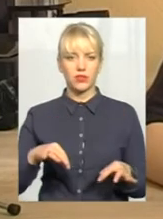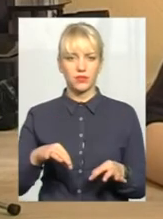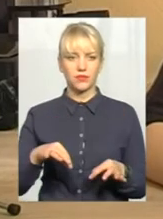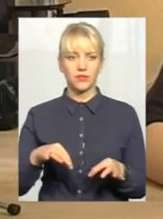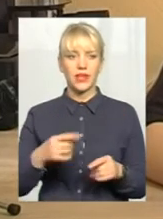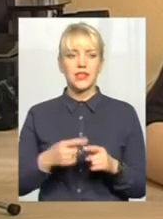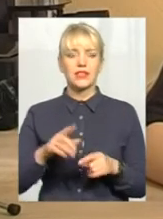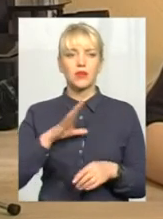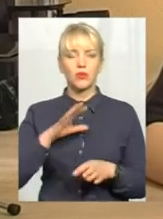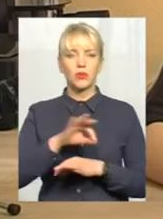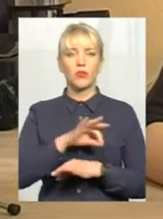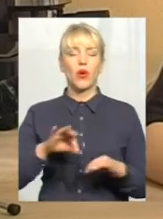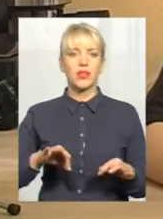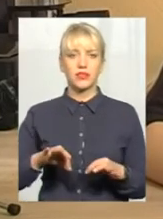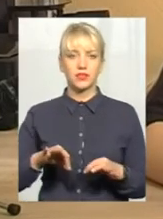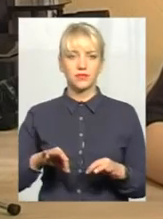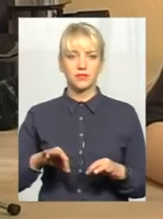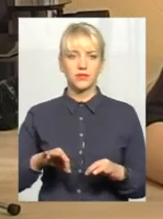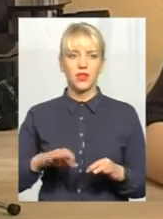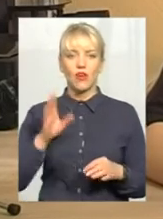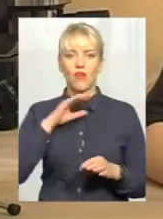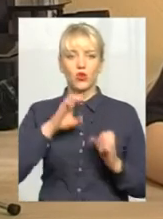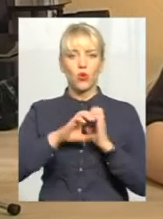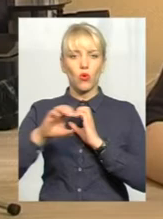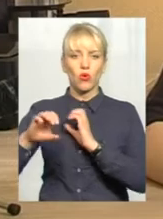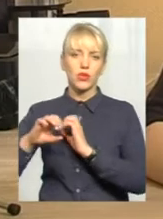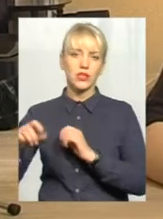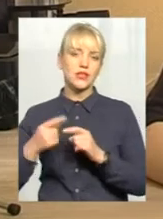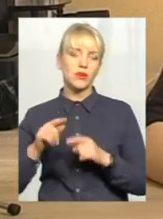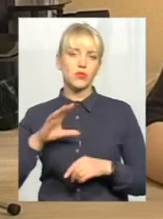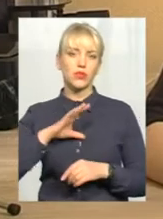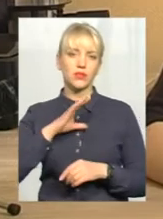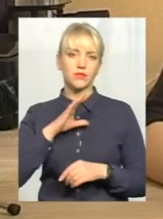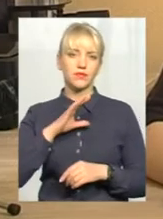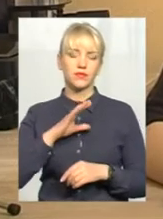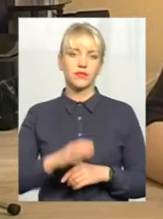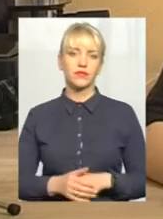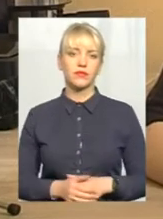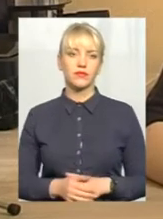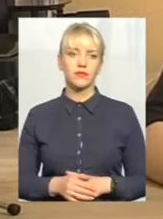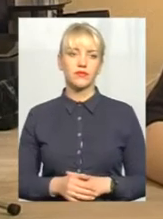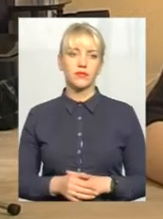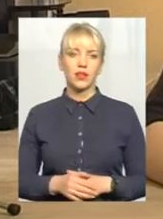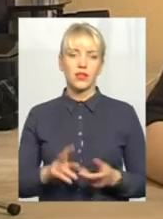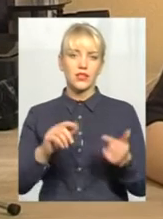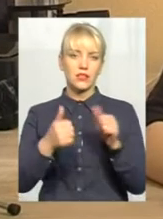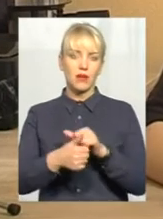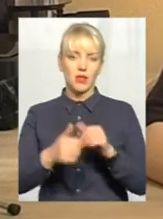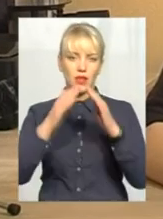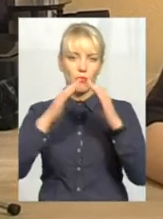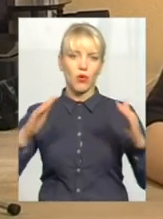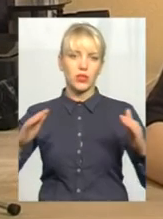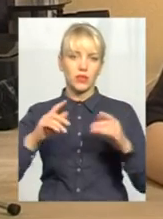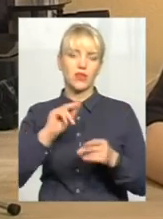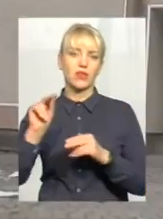Це були проєкти водогони, це були заміна покрівлі,